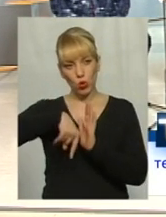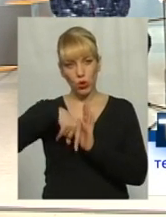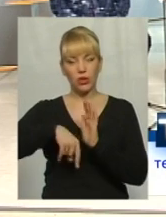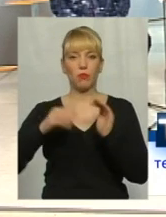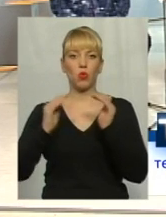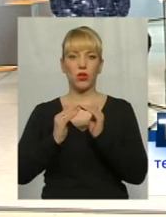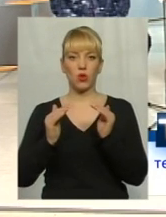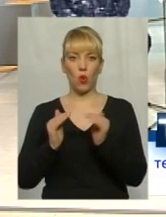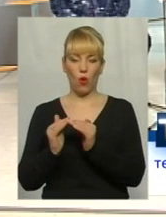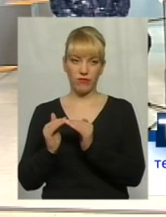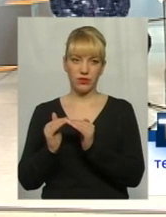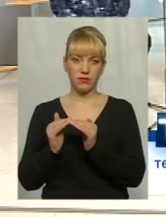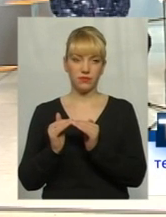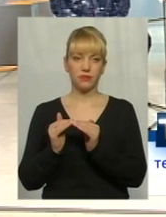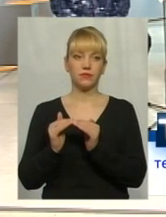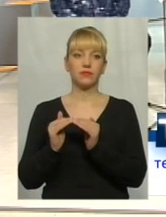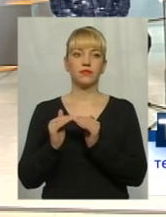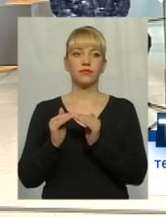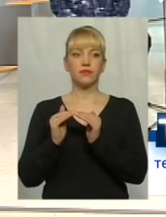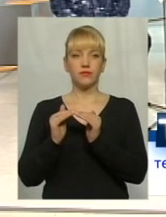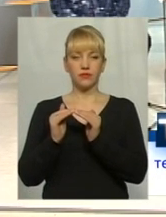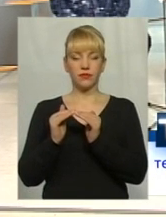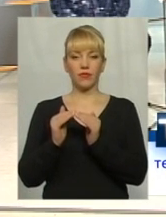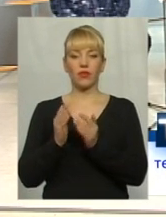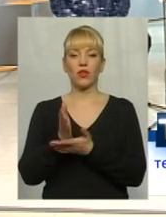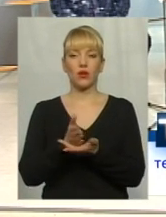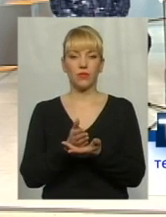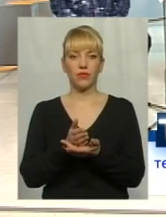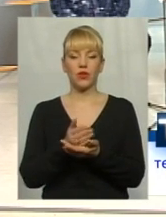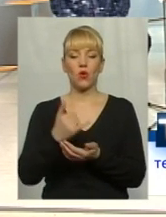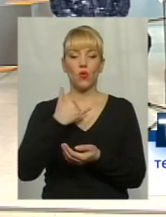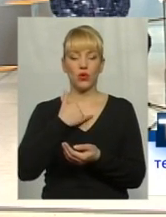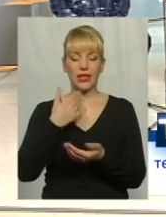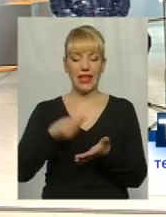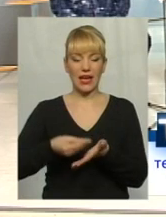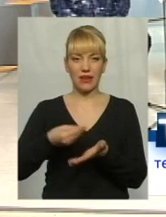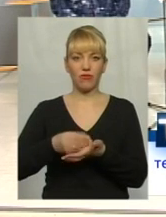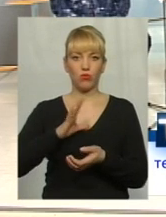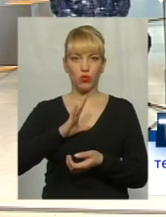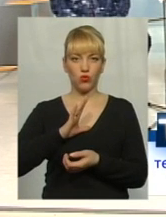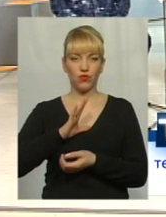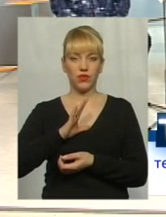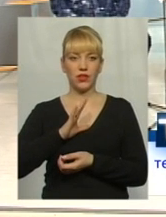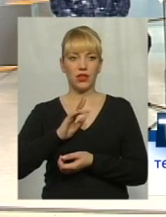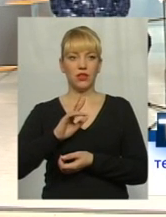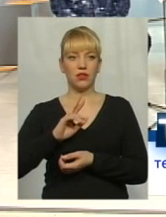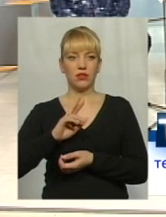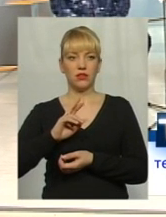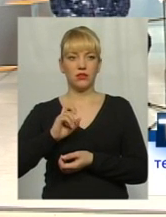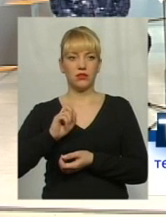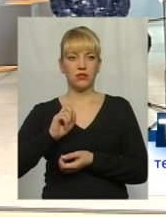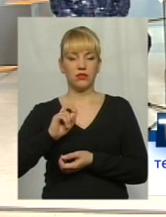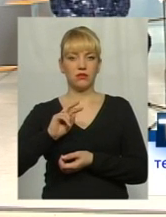будинкових мереж. Тариф – 17 гривень.